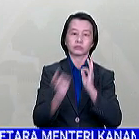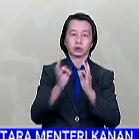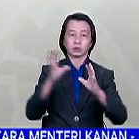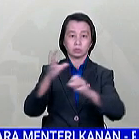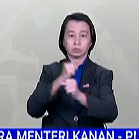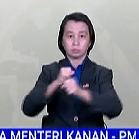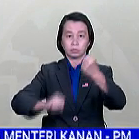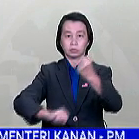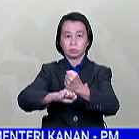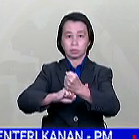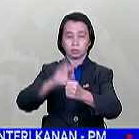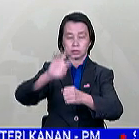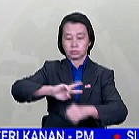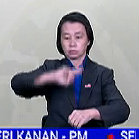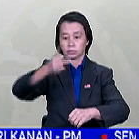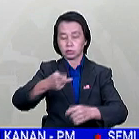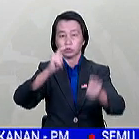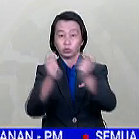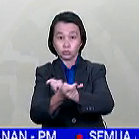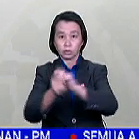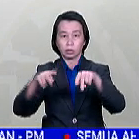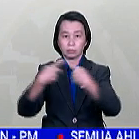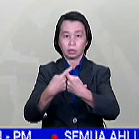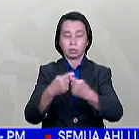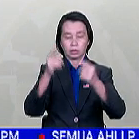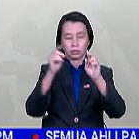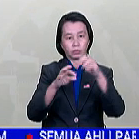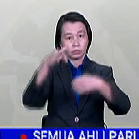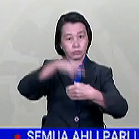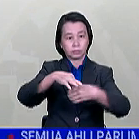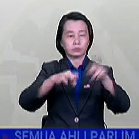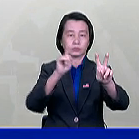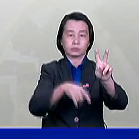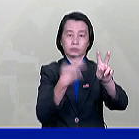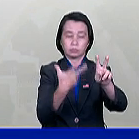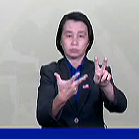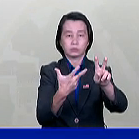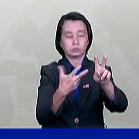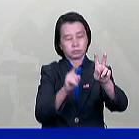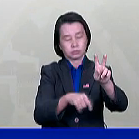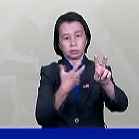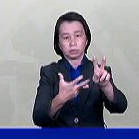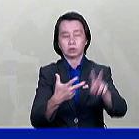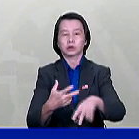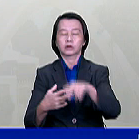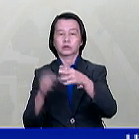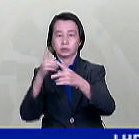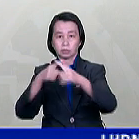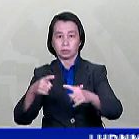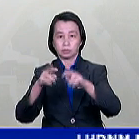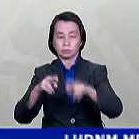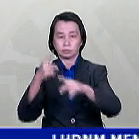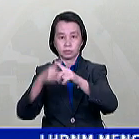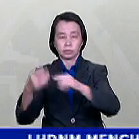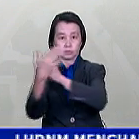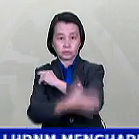mendapat sokongan rentas parti undi 2 per 3 di Dewan Rakyat dan Dewan Negara. RUU Anti Lompat